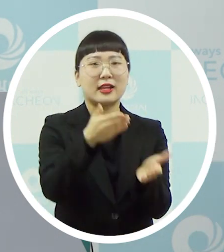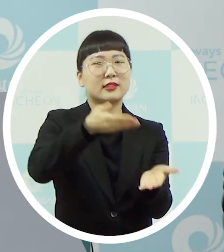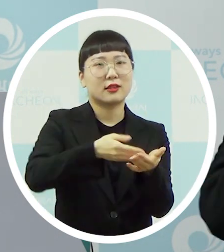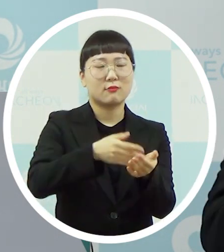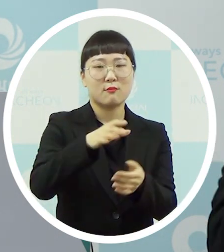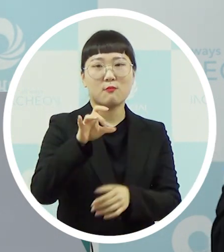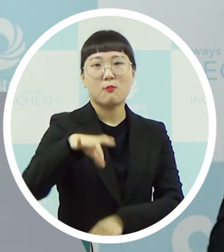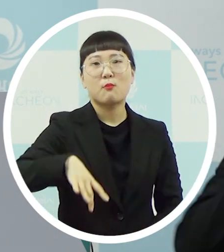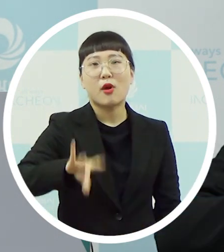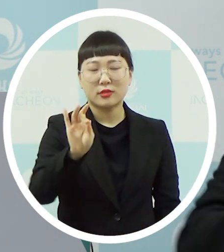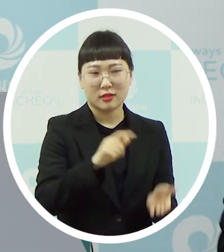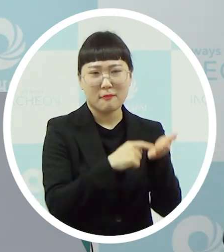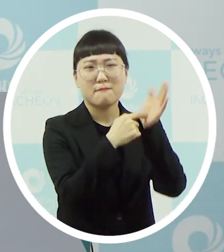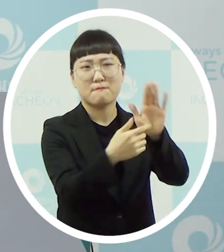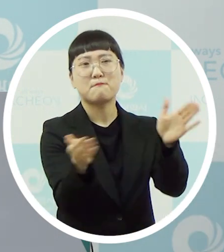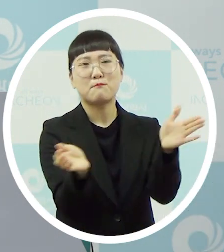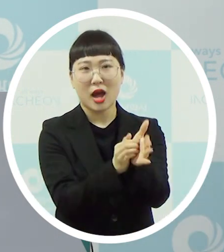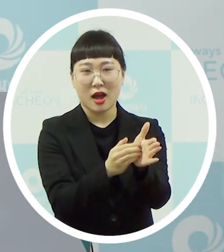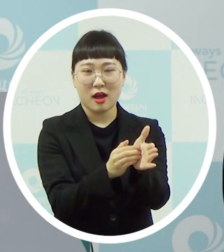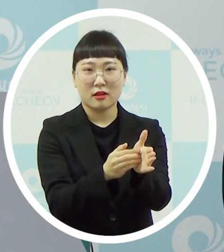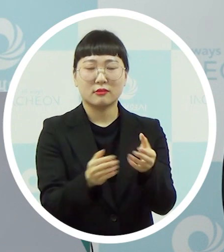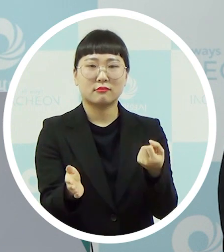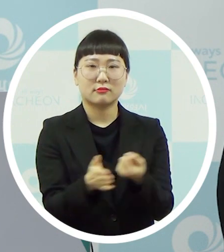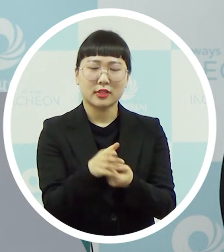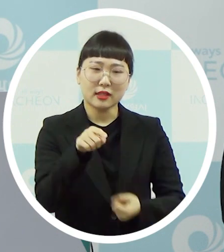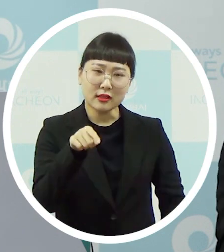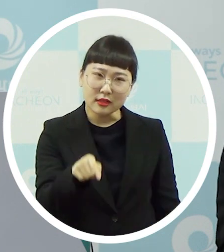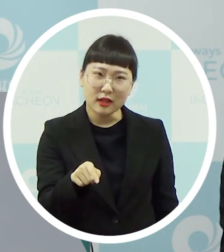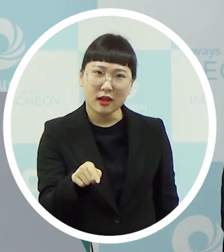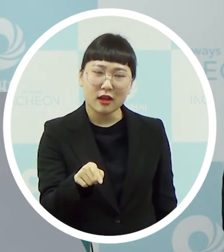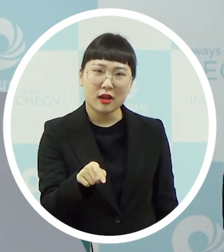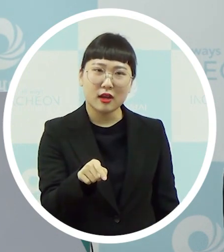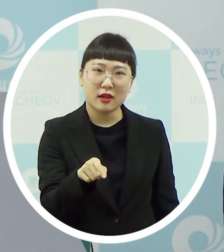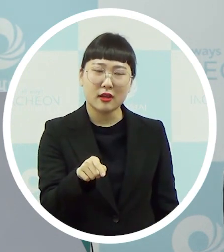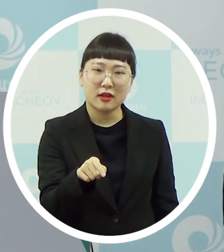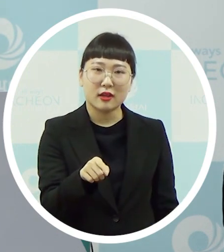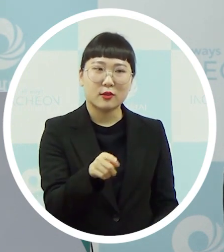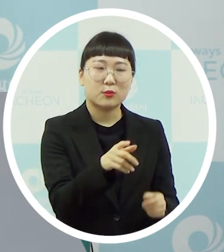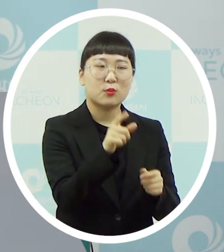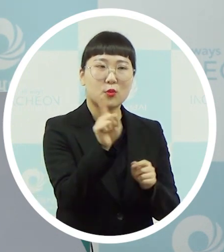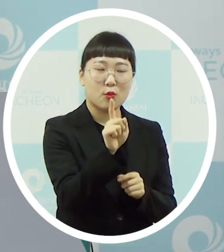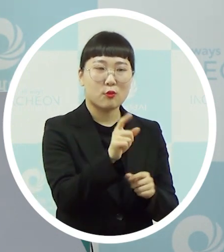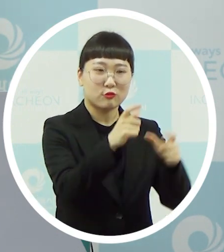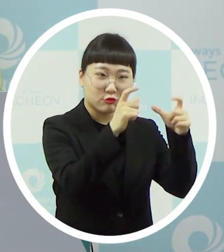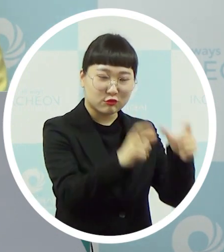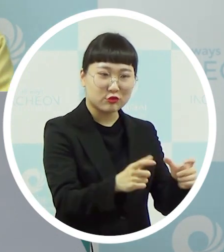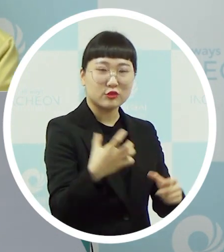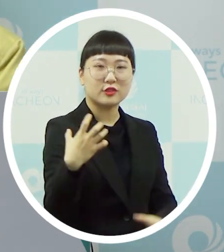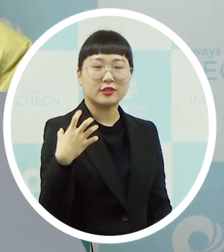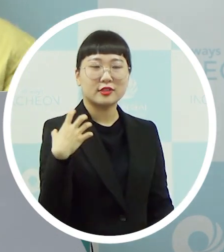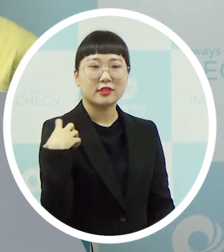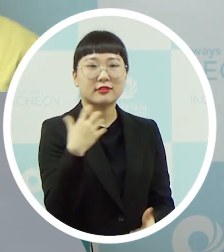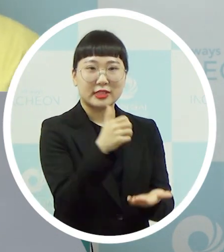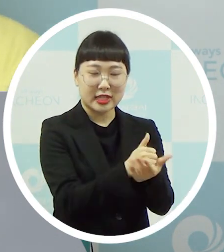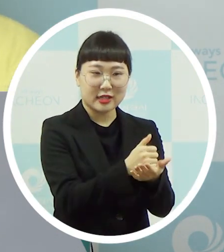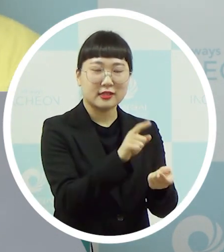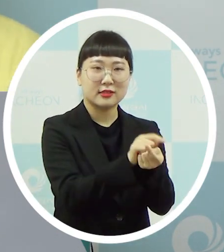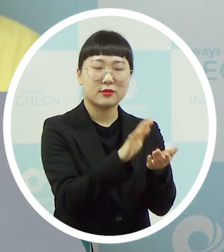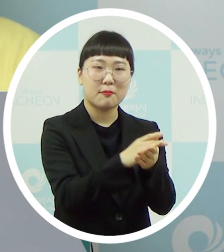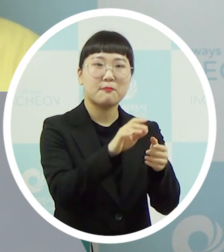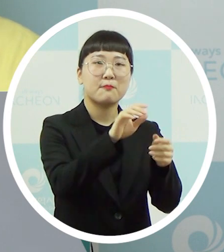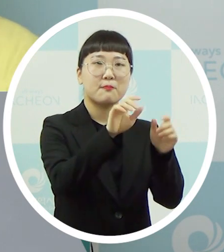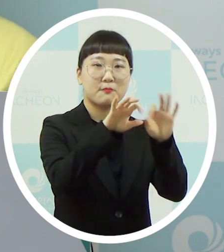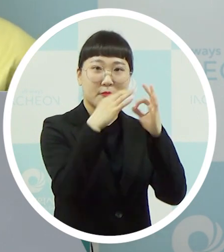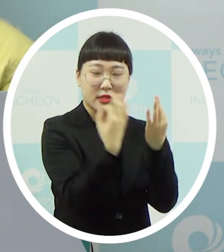사실 이제 저희 같은 경우에는 이게 물론 부평장이 이런 거 페이스북 이런 데에다가 올라온 거긴 하지만 이 이동